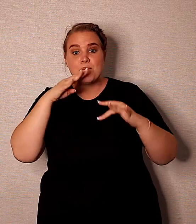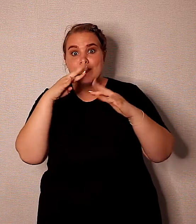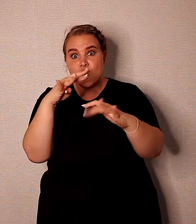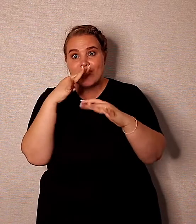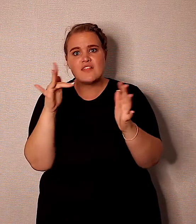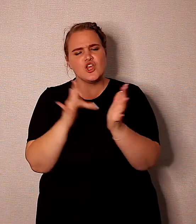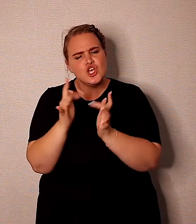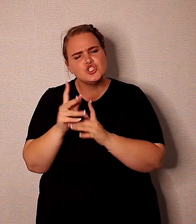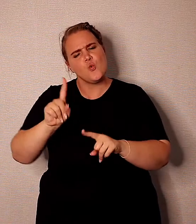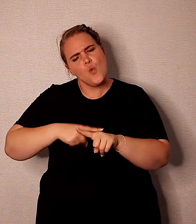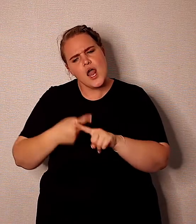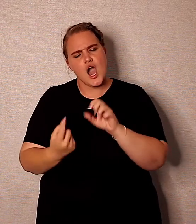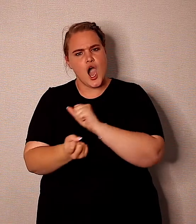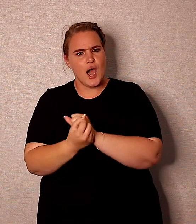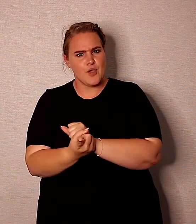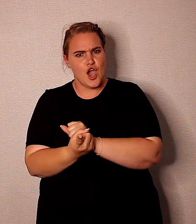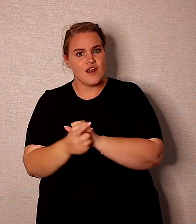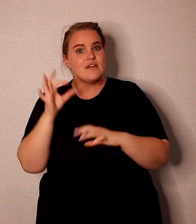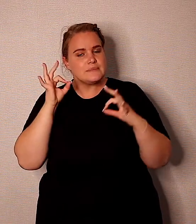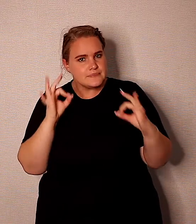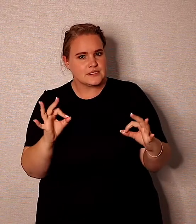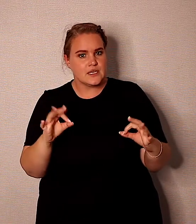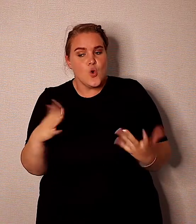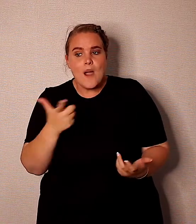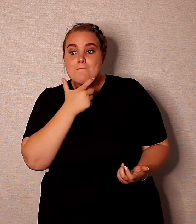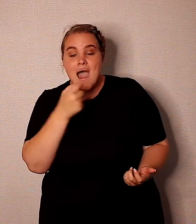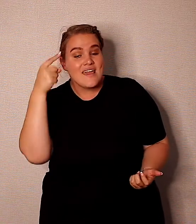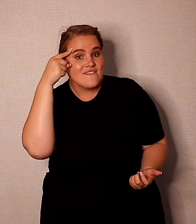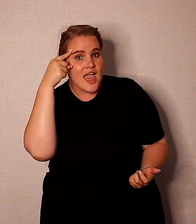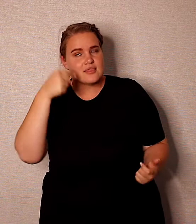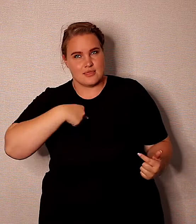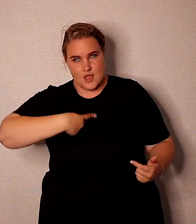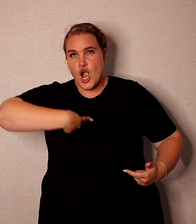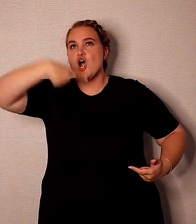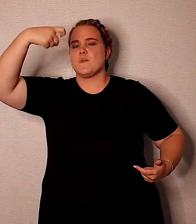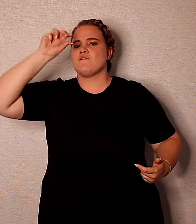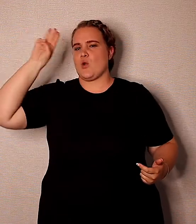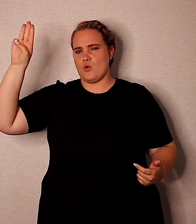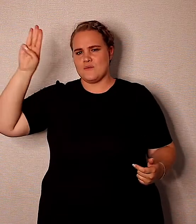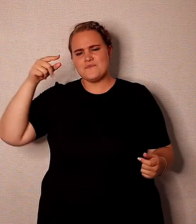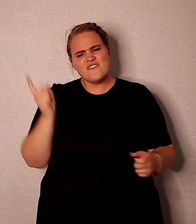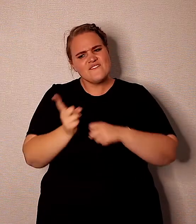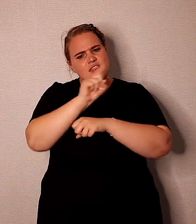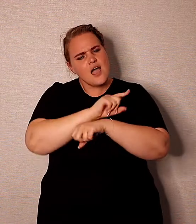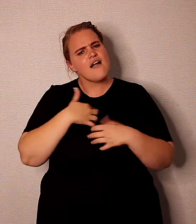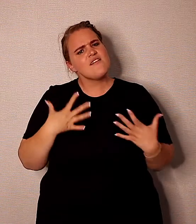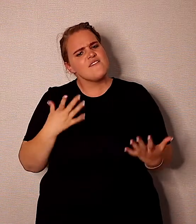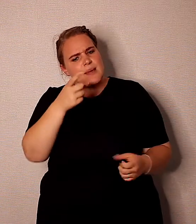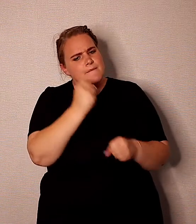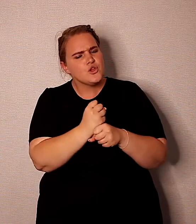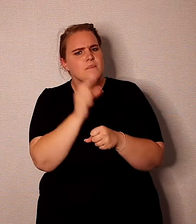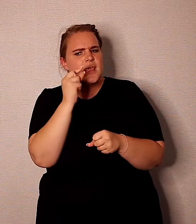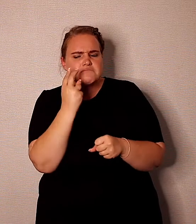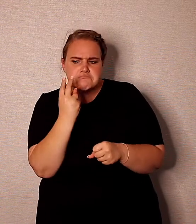profet wat God oor en oor gebruik, het soveel skrifte wat vervul is, hoe Maria gewet het, die is haar roeping. En vandag wil ek jou vraag